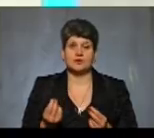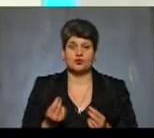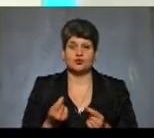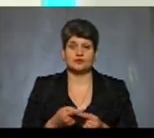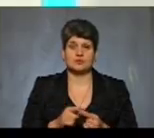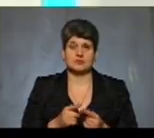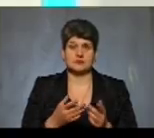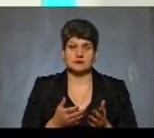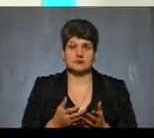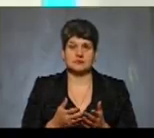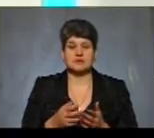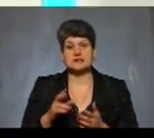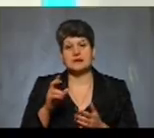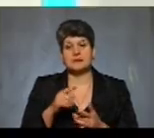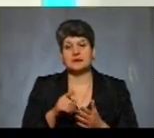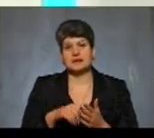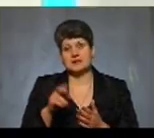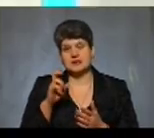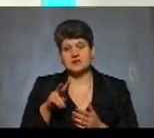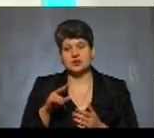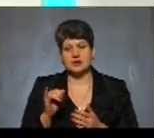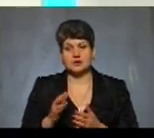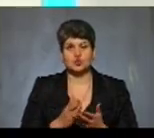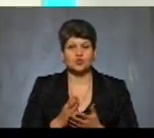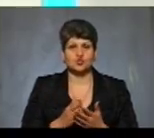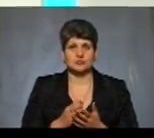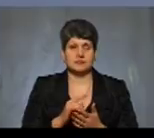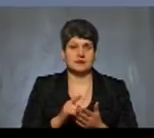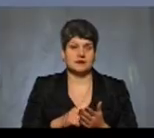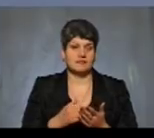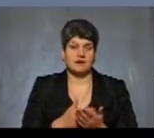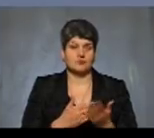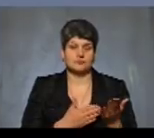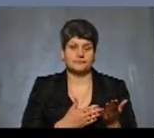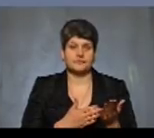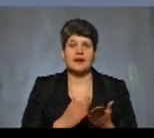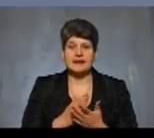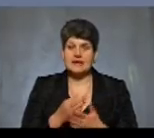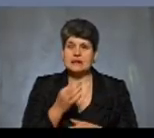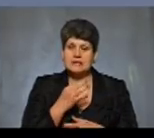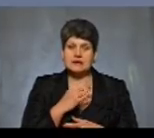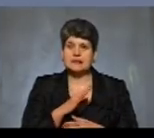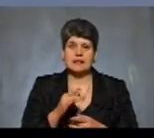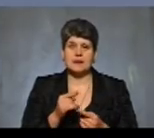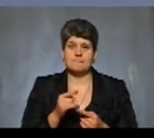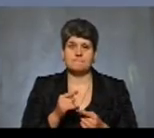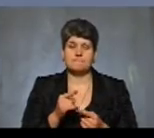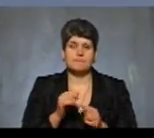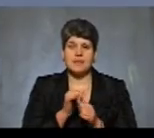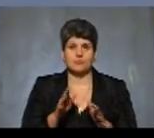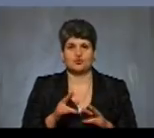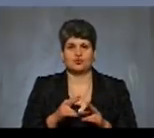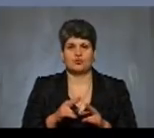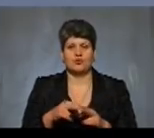вже, напевно, питання Держслужби до лабораторії якості. Чи є ліки, які в будь-якому випадку не підлягають поверненню, якийсь перелік,